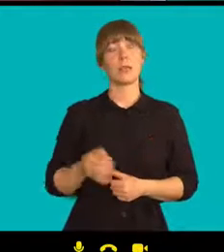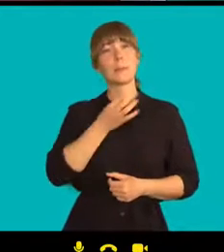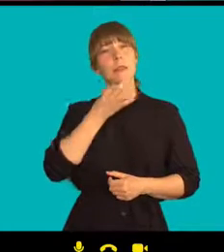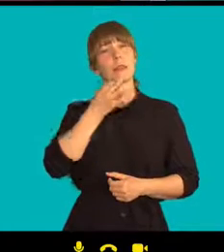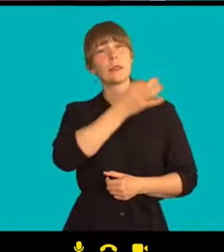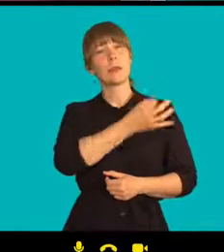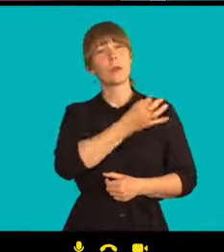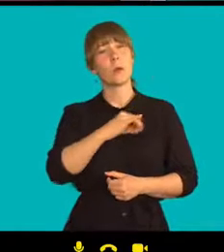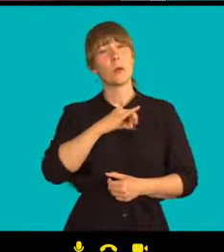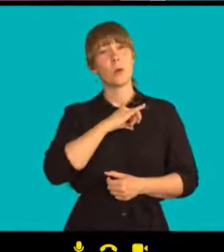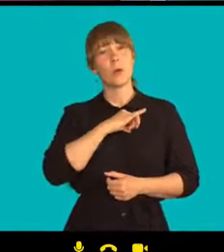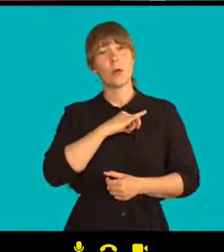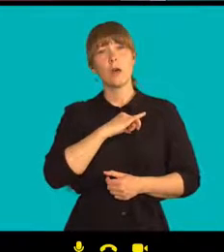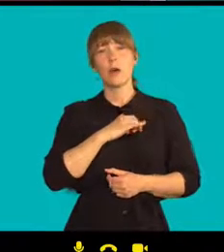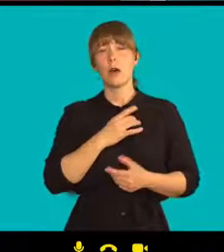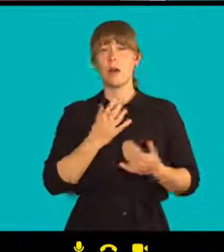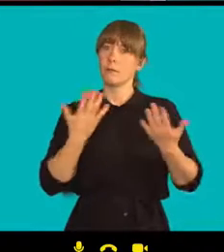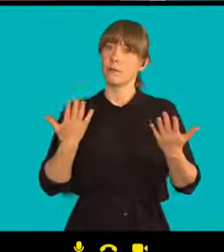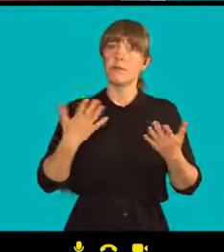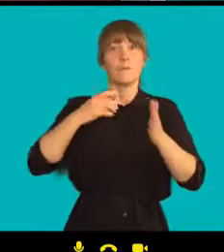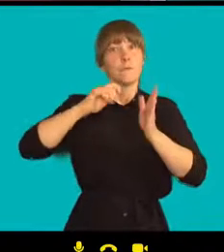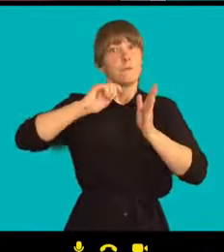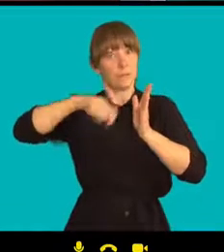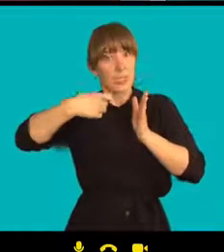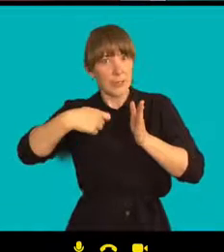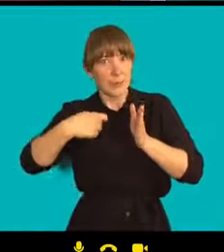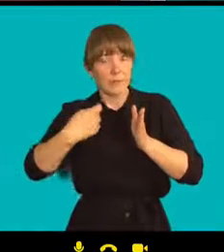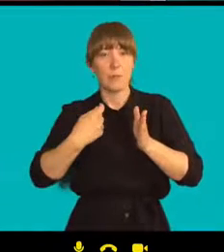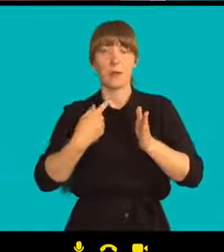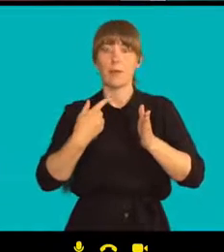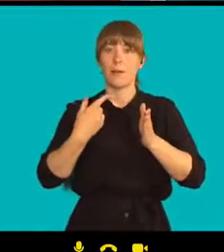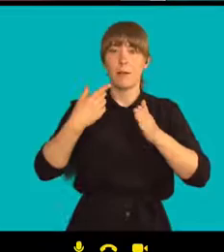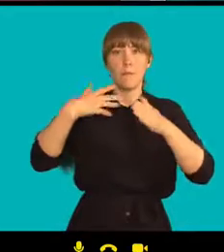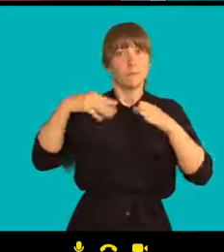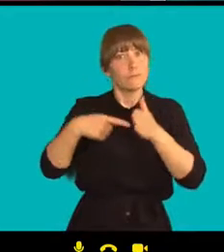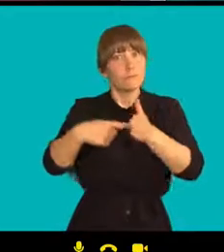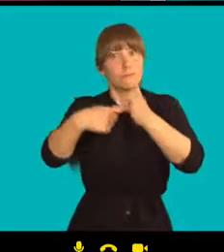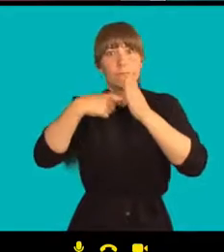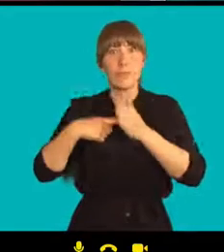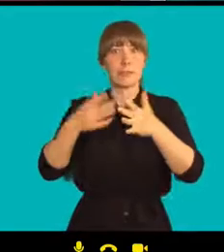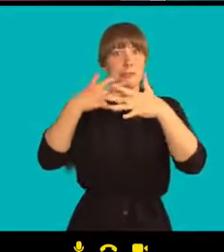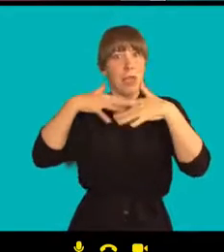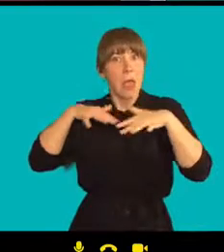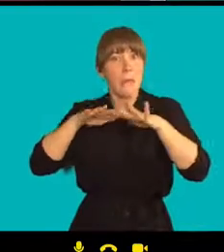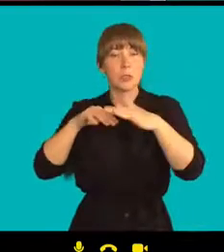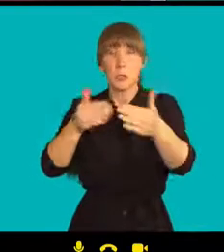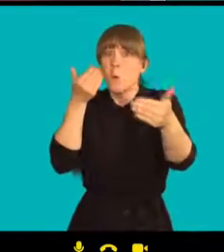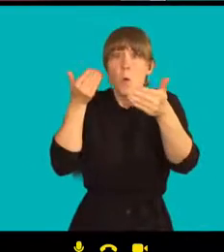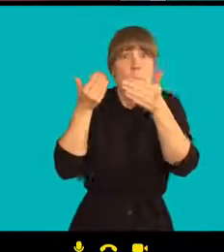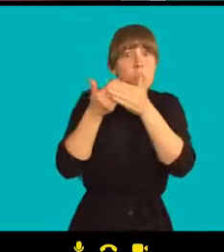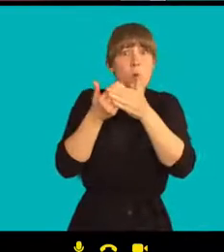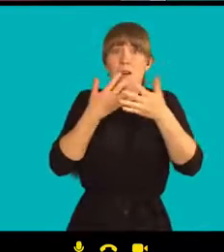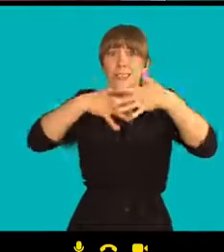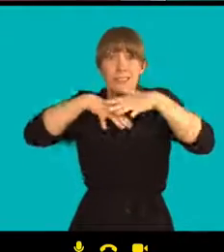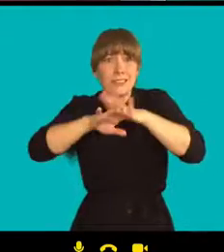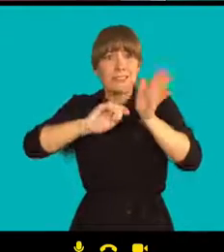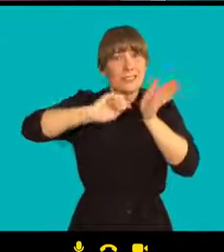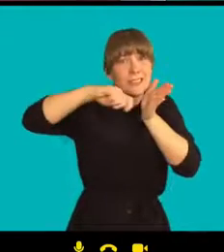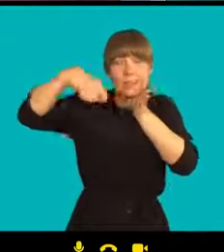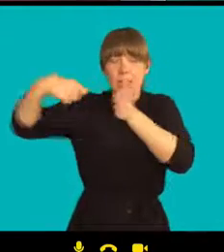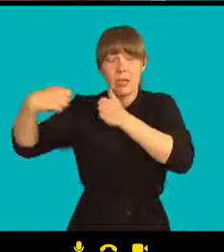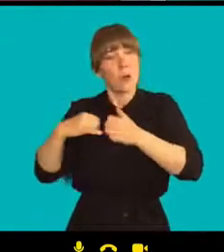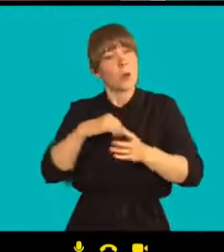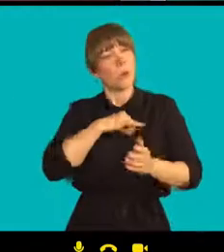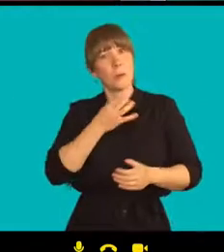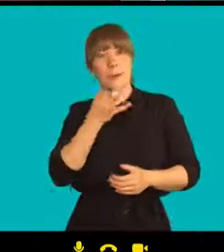demonstranty velmi zblízka, až zkrátka z úplně absolutní blízkosti. Jak moc je pro vás